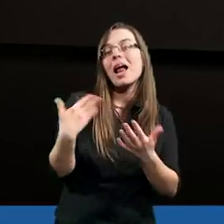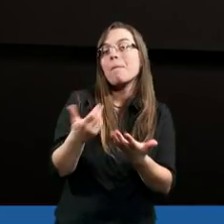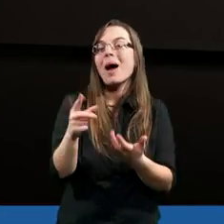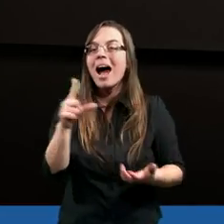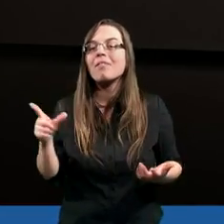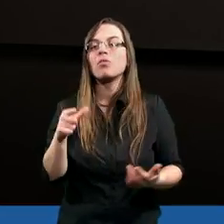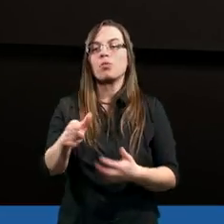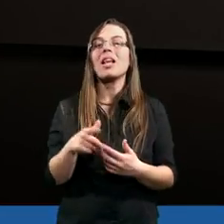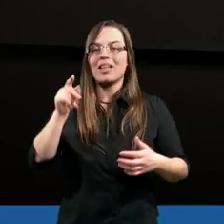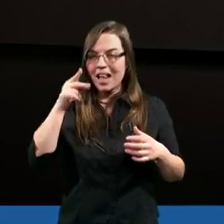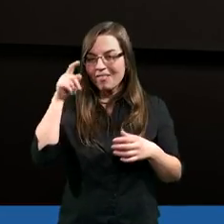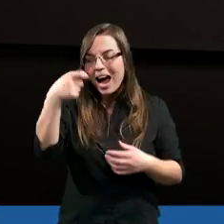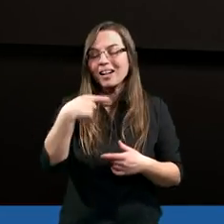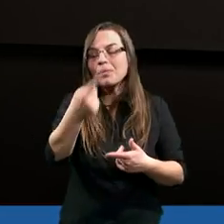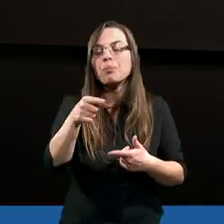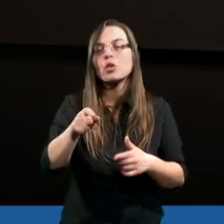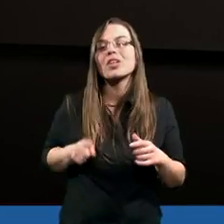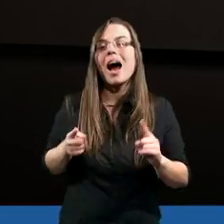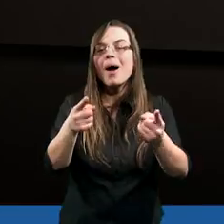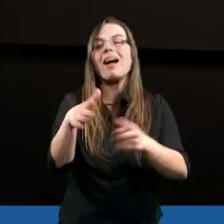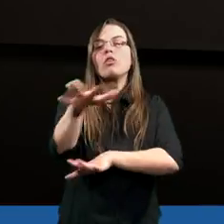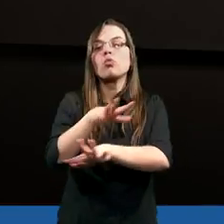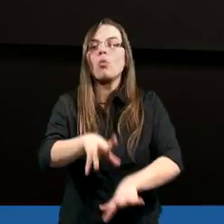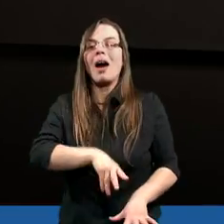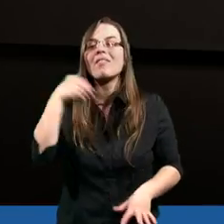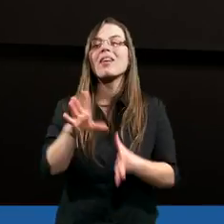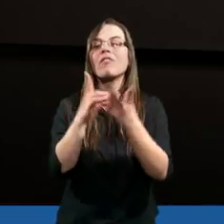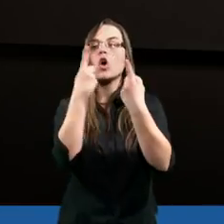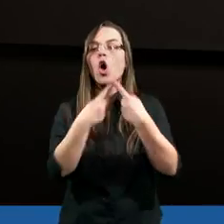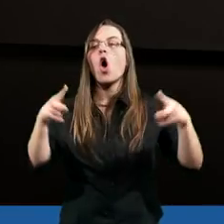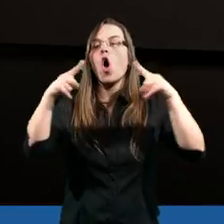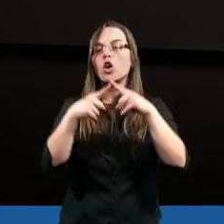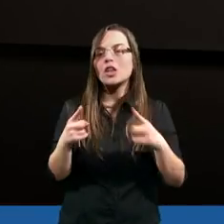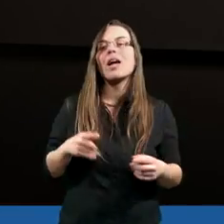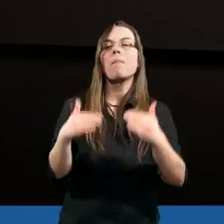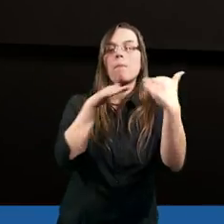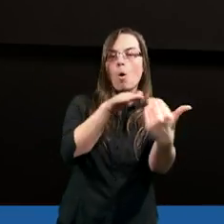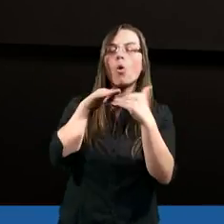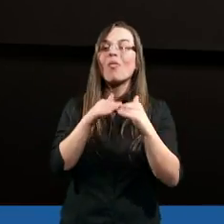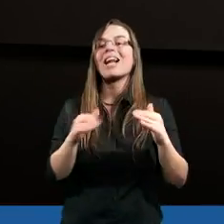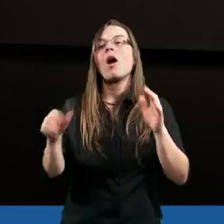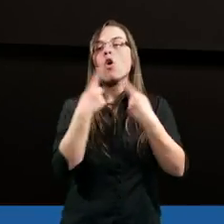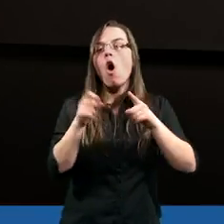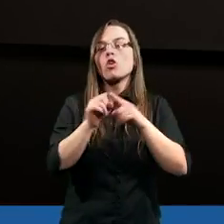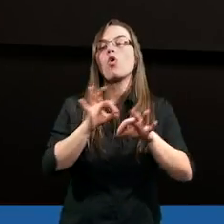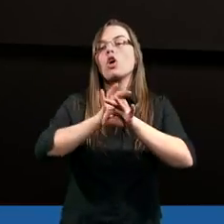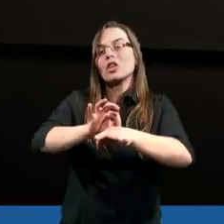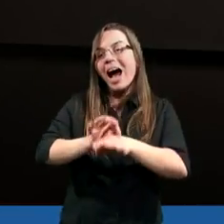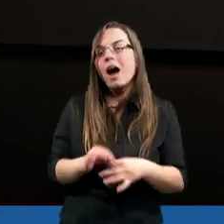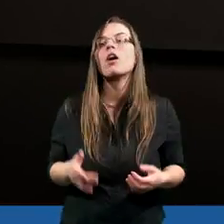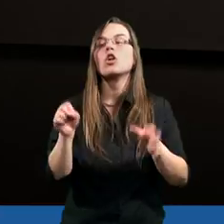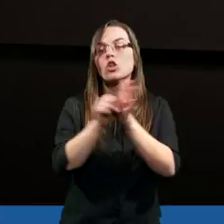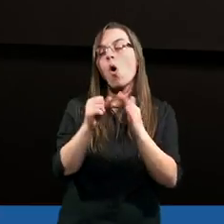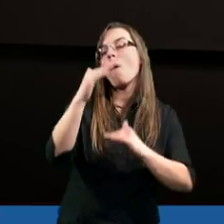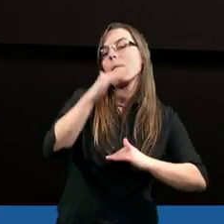Paweł wplatając działanie, czy opisując działanie Ducha Świętego w Kościele, porównał Kościół do ciała i porównał